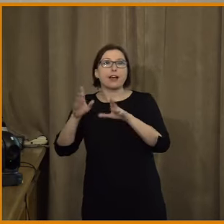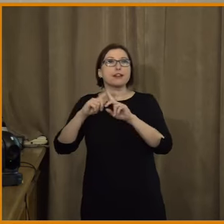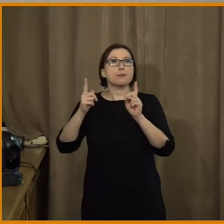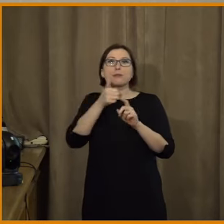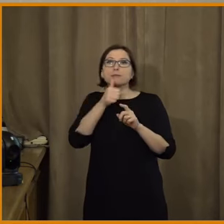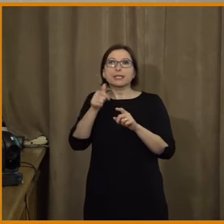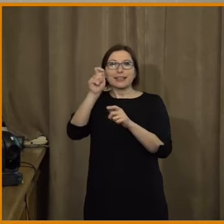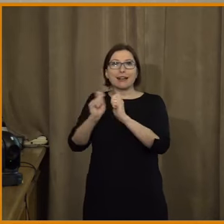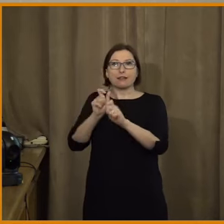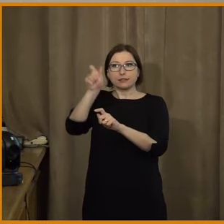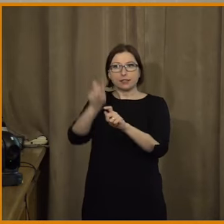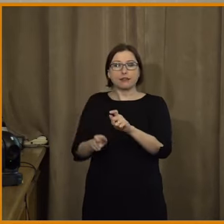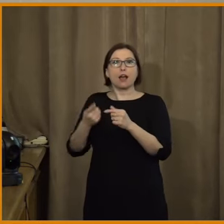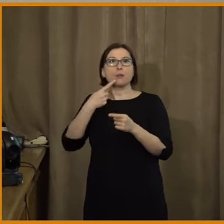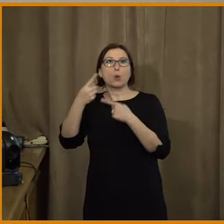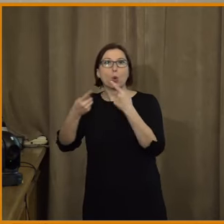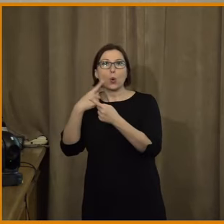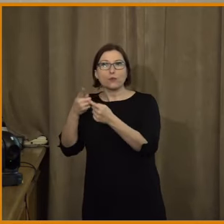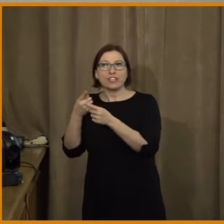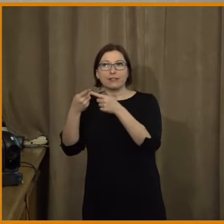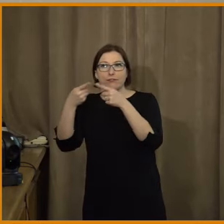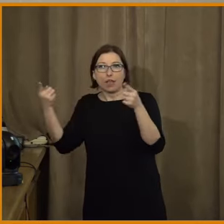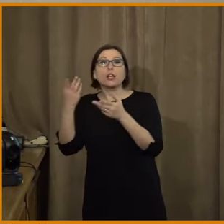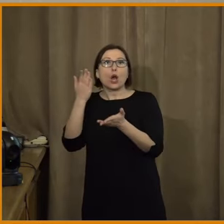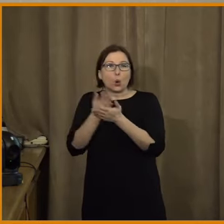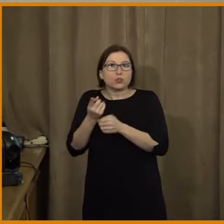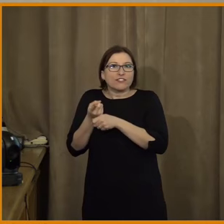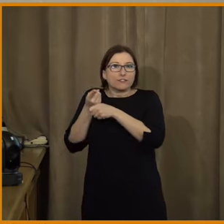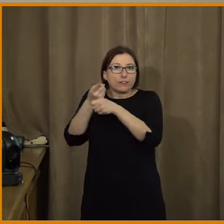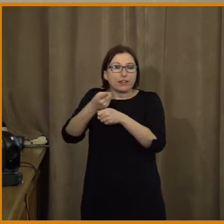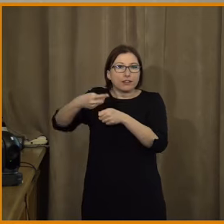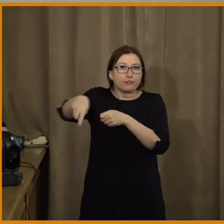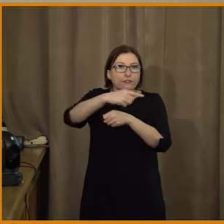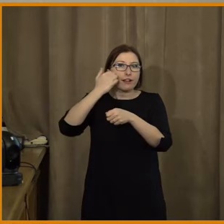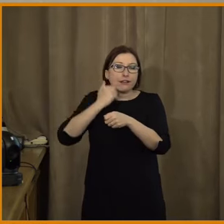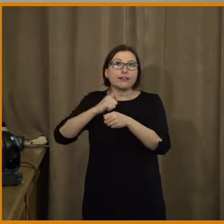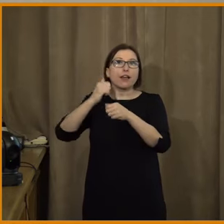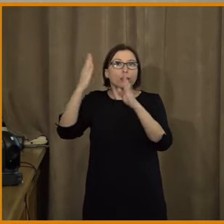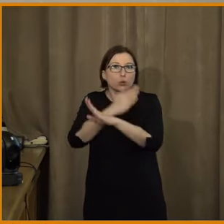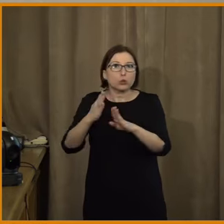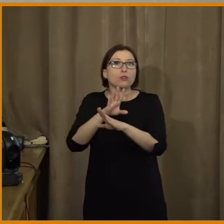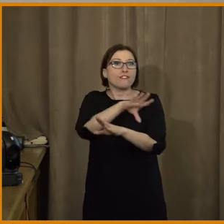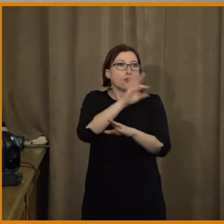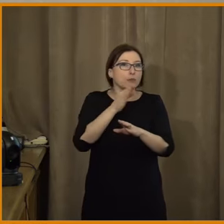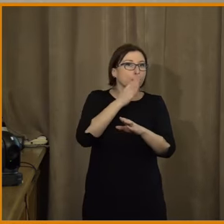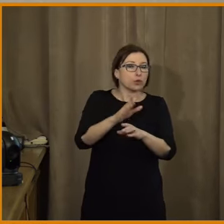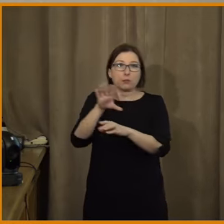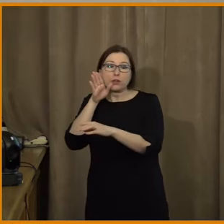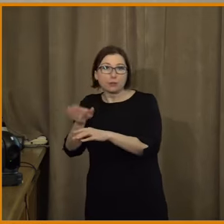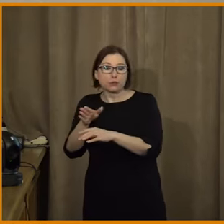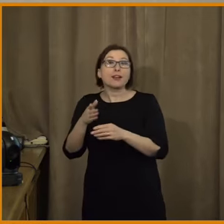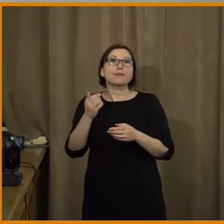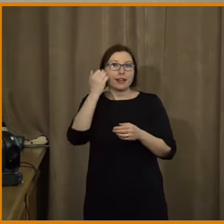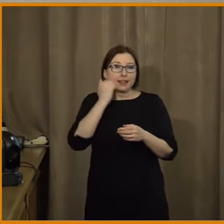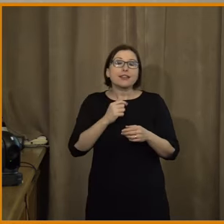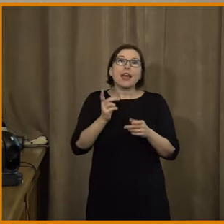strany jednoho z kandidátů, tak to má prostě přímý negativní dopadnat na kvalitu toho rozhodování. Zároveň třeba u toho Petra Pavla, ti lidi mohli